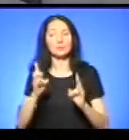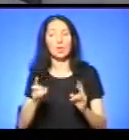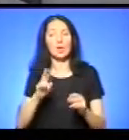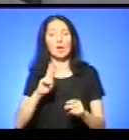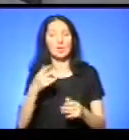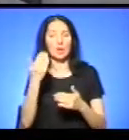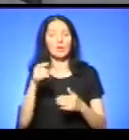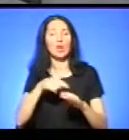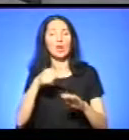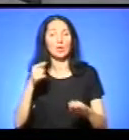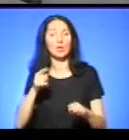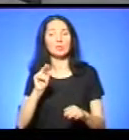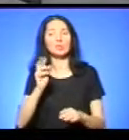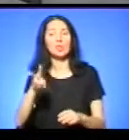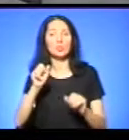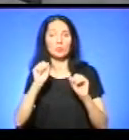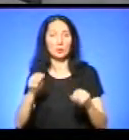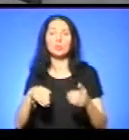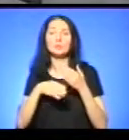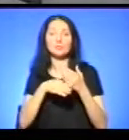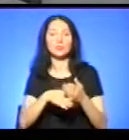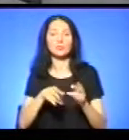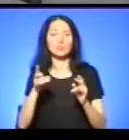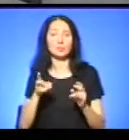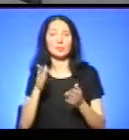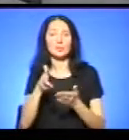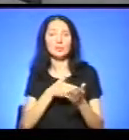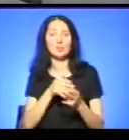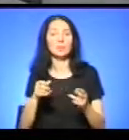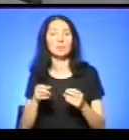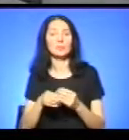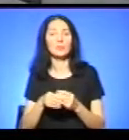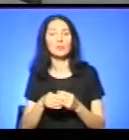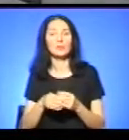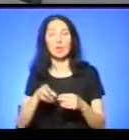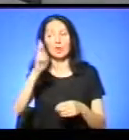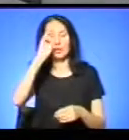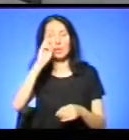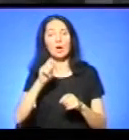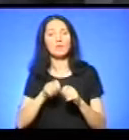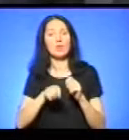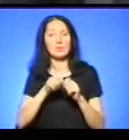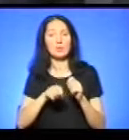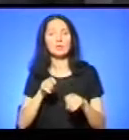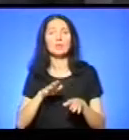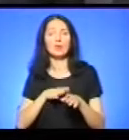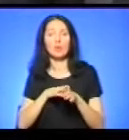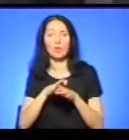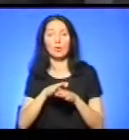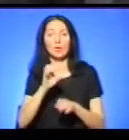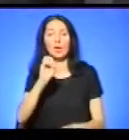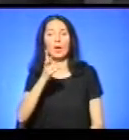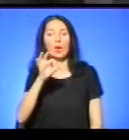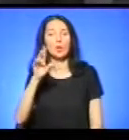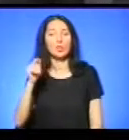як ви реагуєте і чим можете запобігти цій ситуації? Державної екологічної інспекції здійснює екологічний нагляд за дотримання